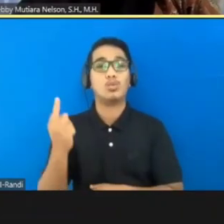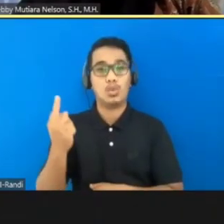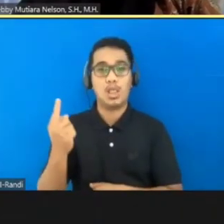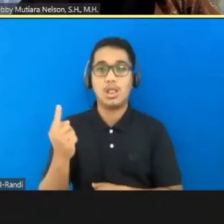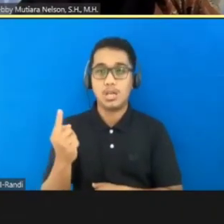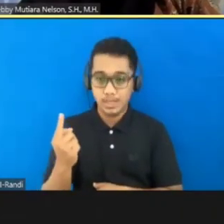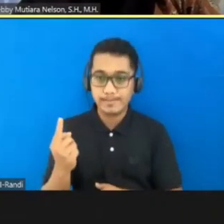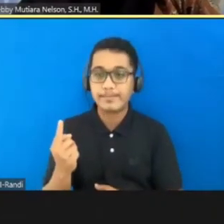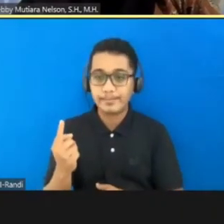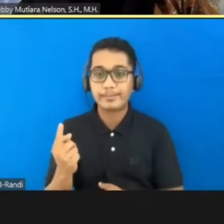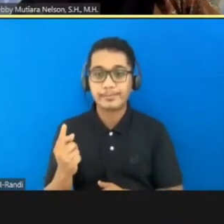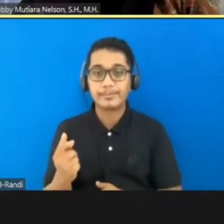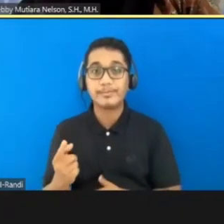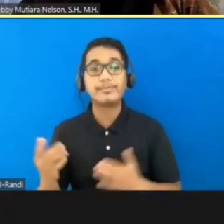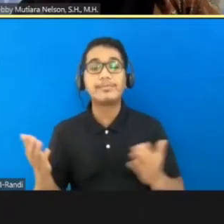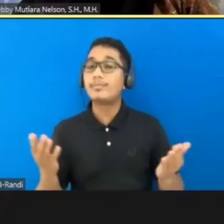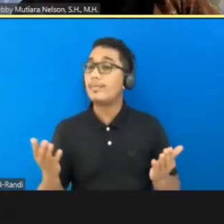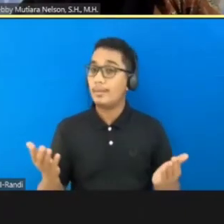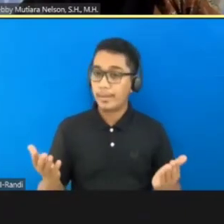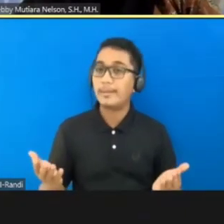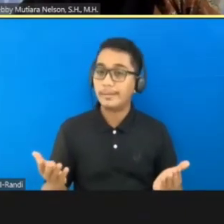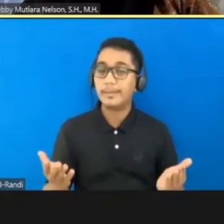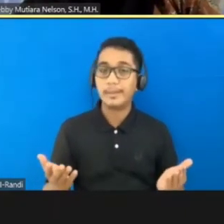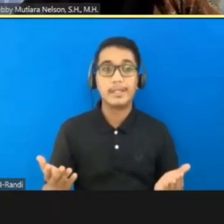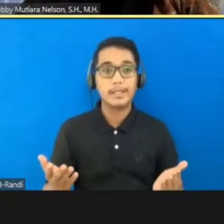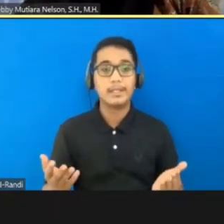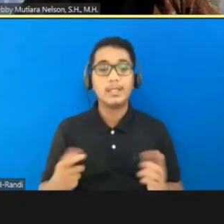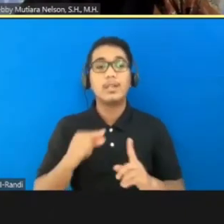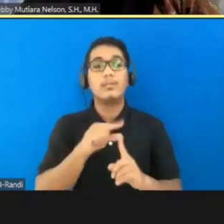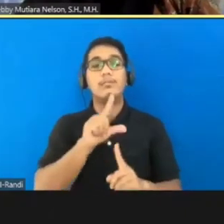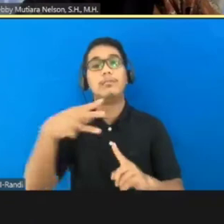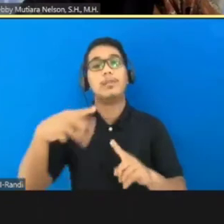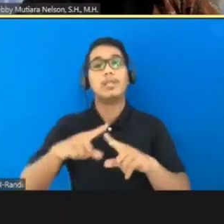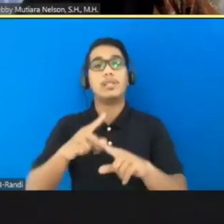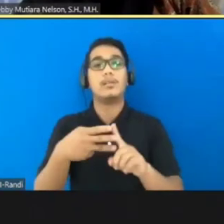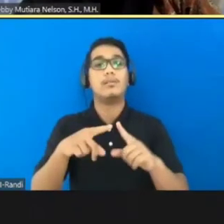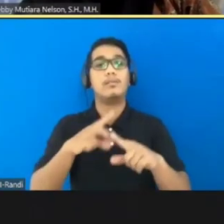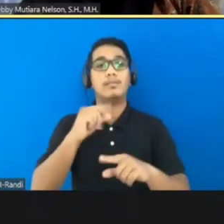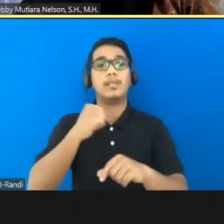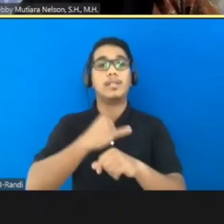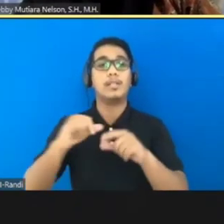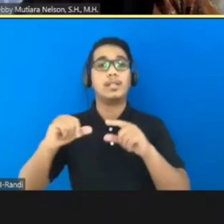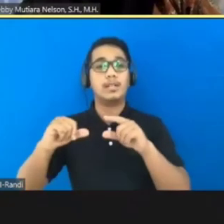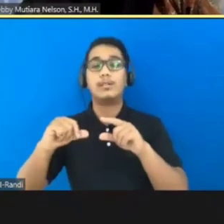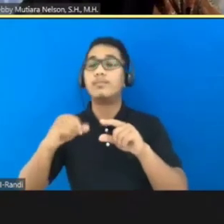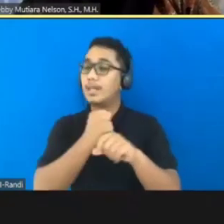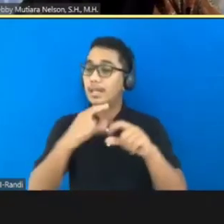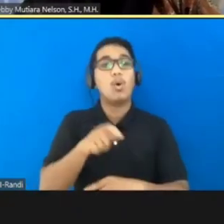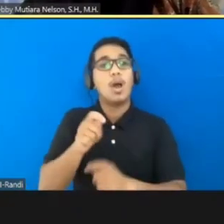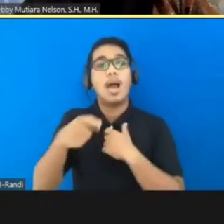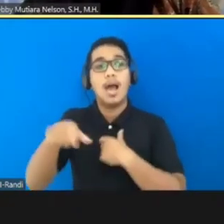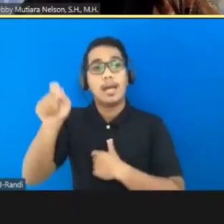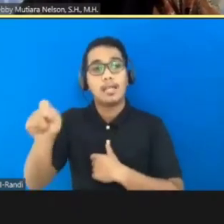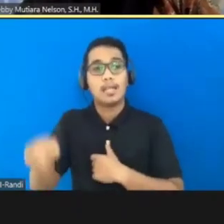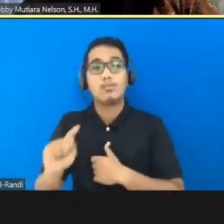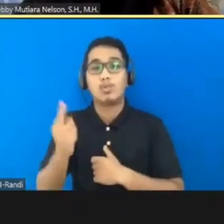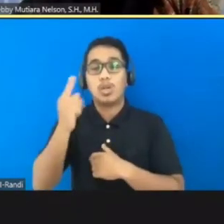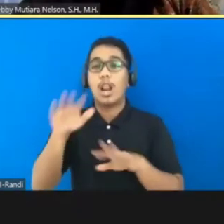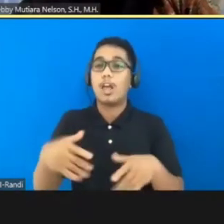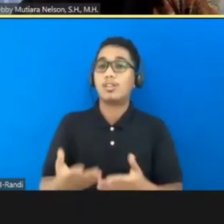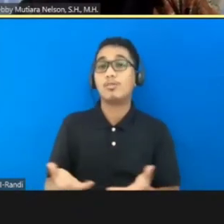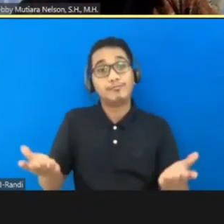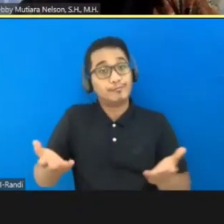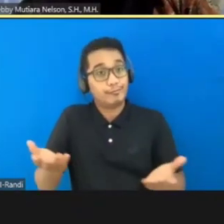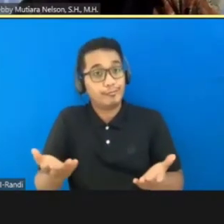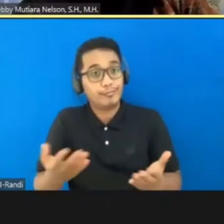kemudian apakah dengan moda pribargen ini yang dimana pembukti yang tetap harus ada itu hakimnya akan tunggal atau tidak? Seharusnya pribargen